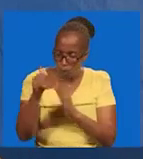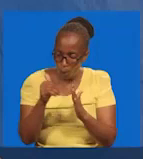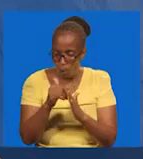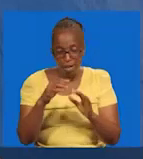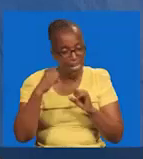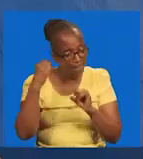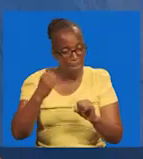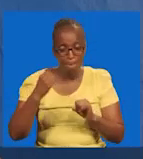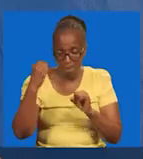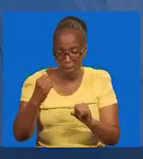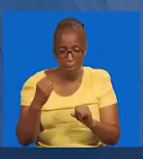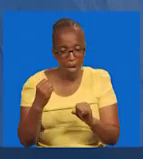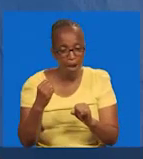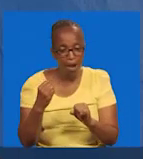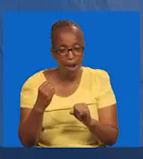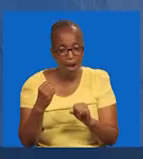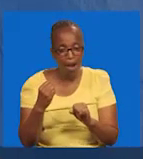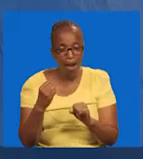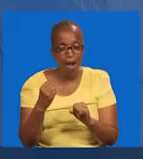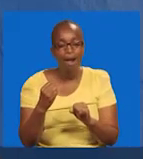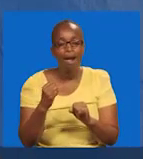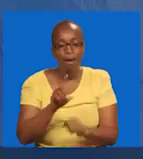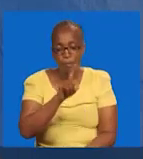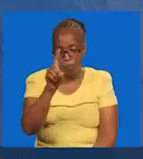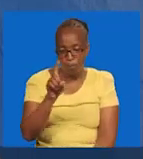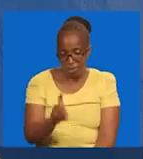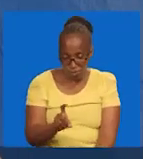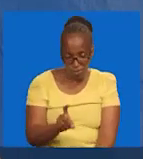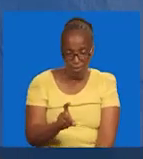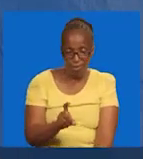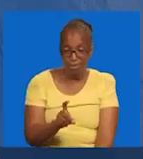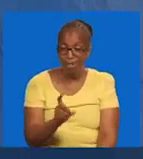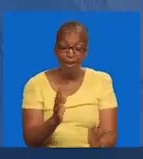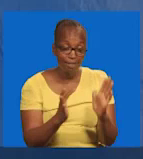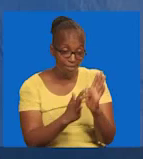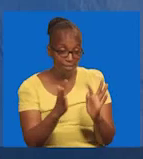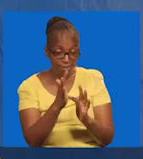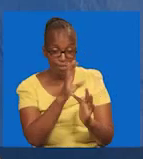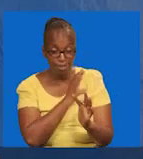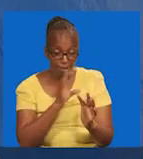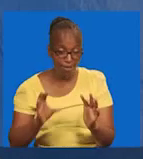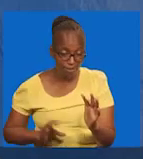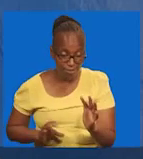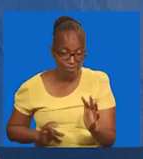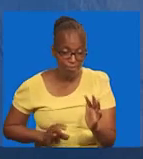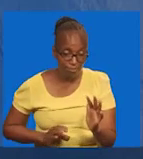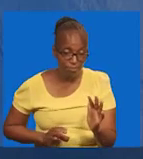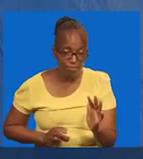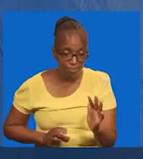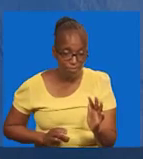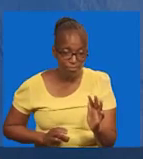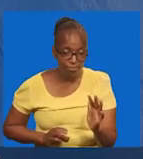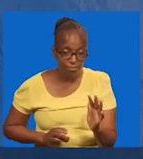Akiwa na nguvu. Nyingi kabisa. Nje. Yesu Kristo.